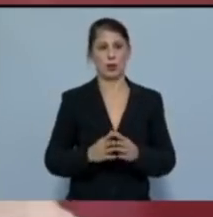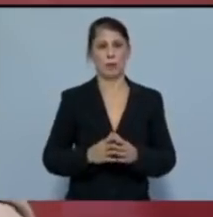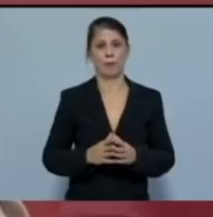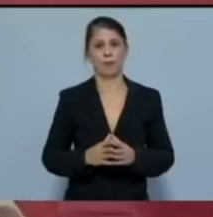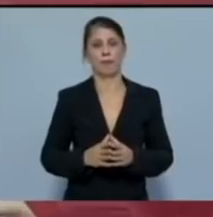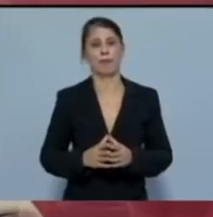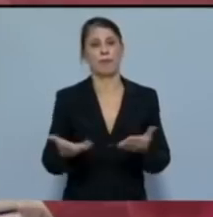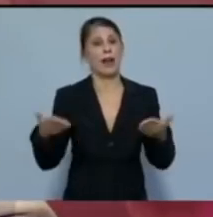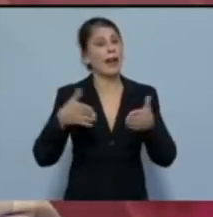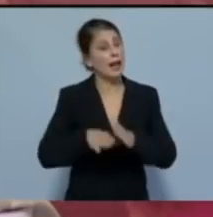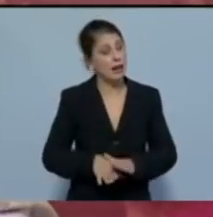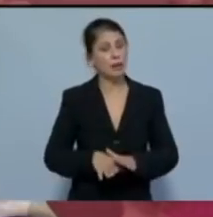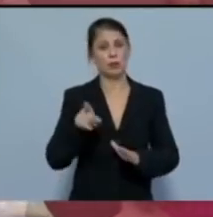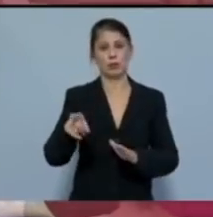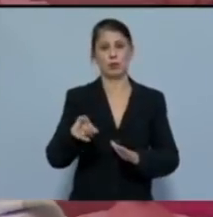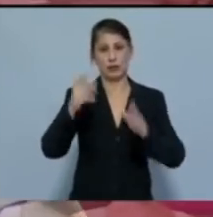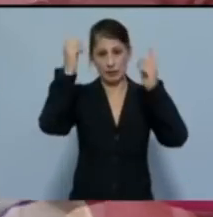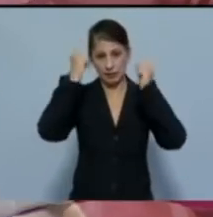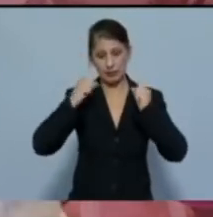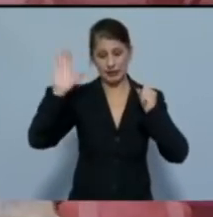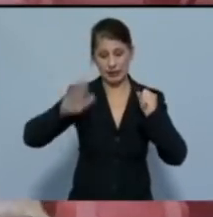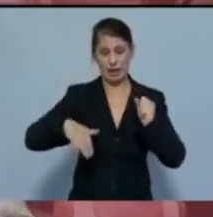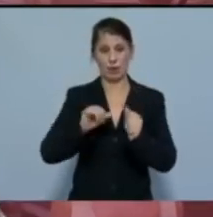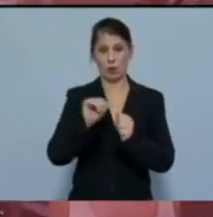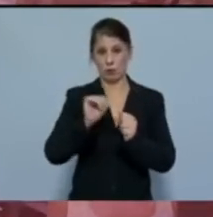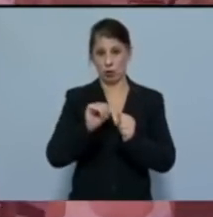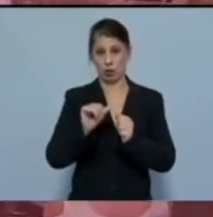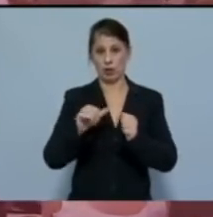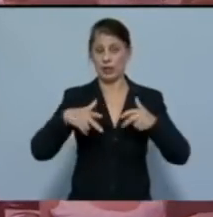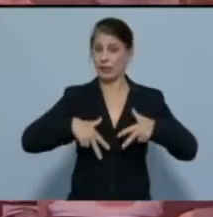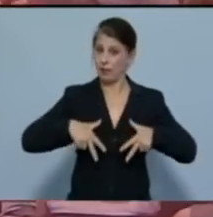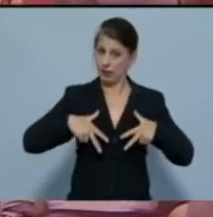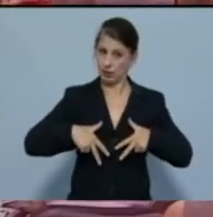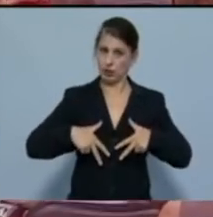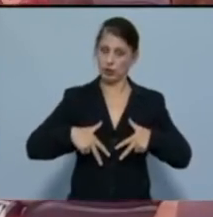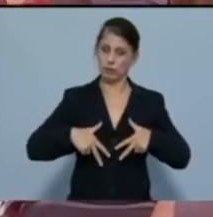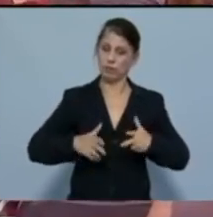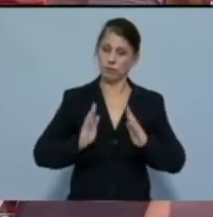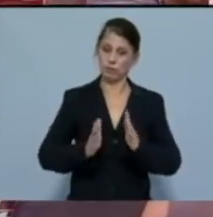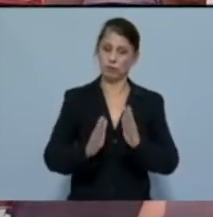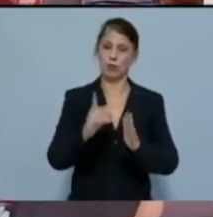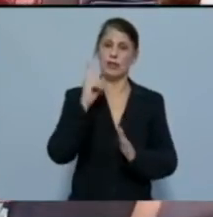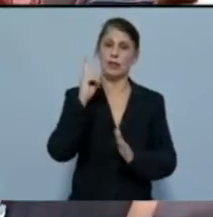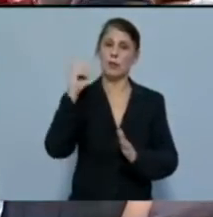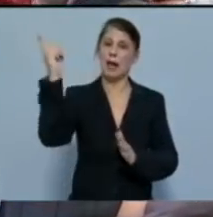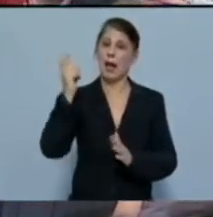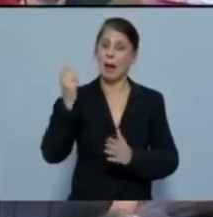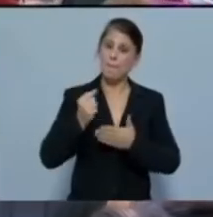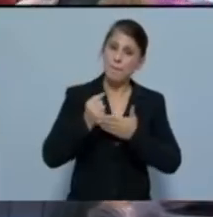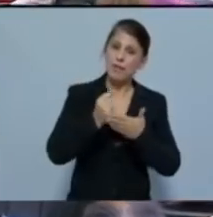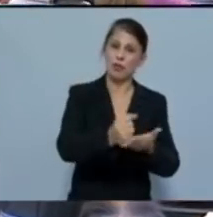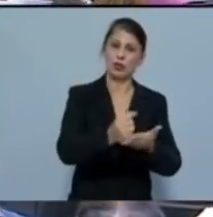να καλύπτονται έστω οι απόλυες των τελευταίων μηνών η κυβέρνηση προχωρά σε μια επιδότηση